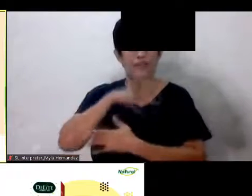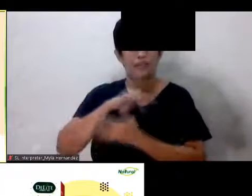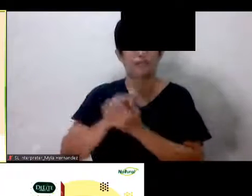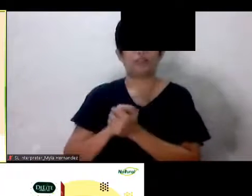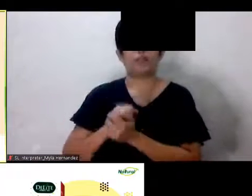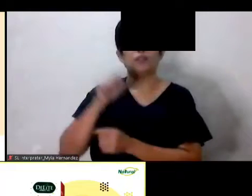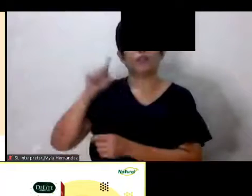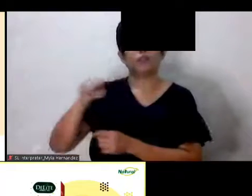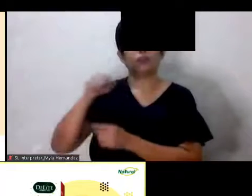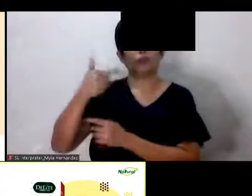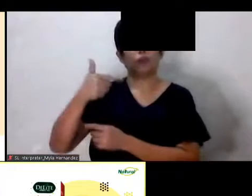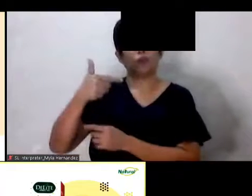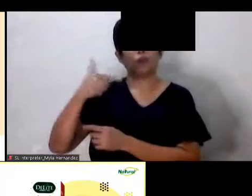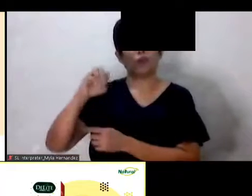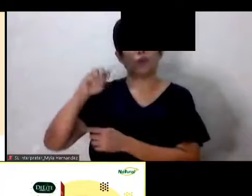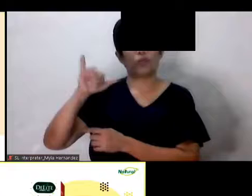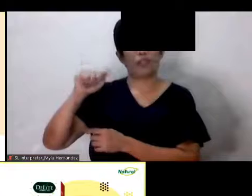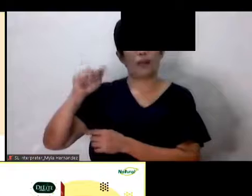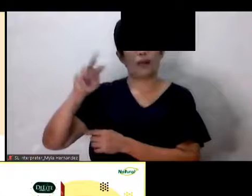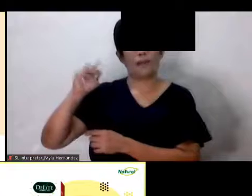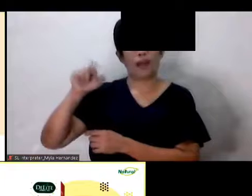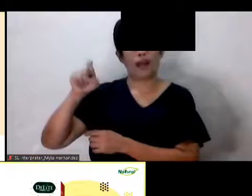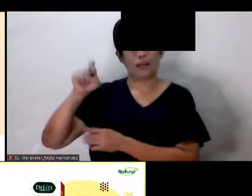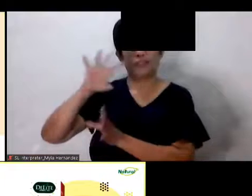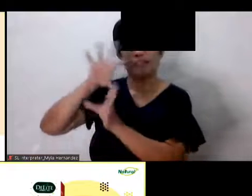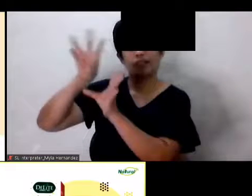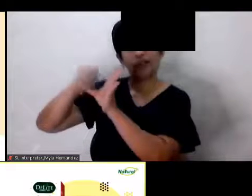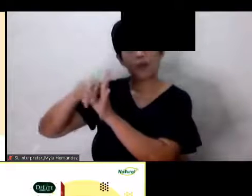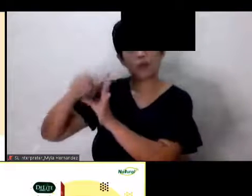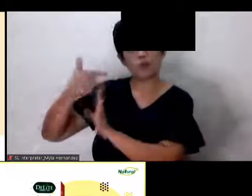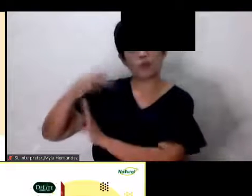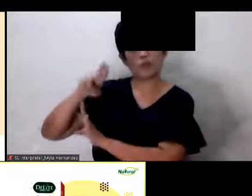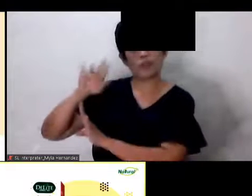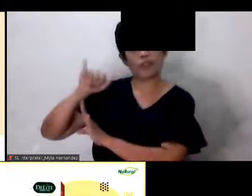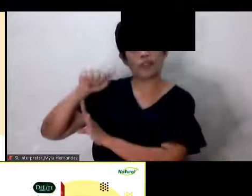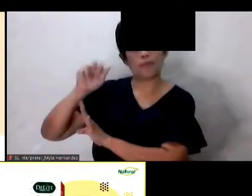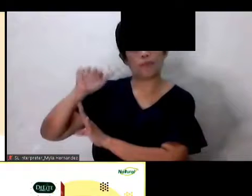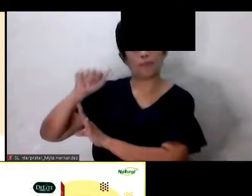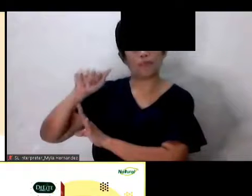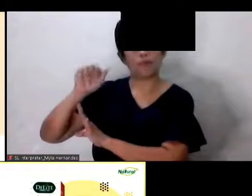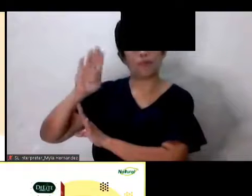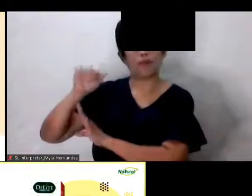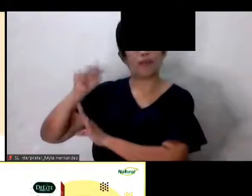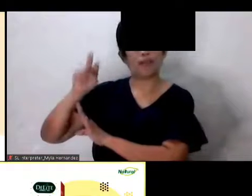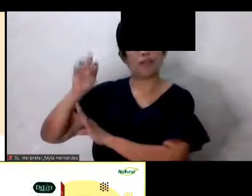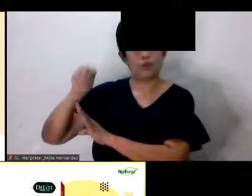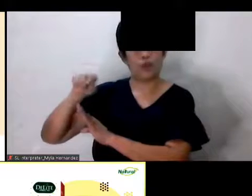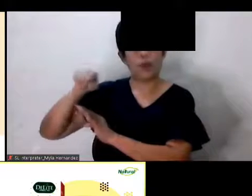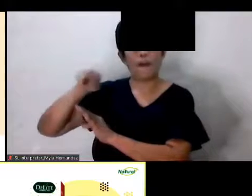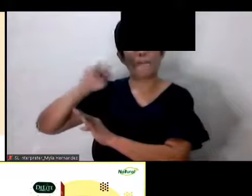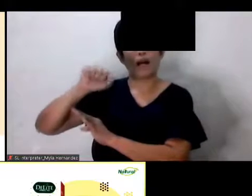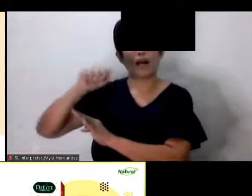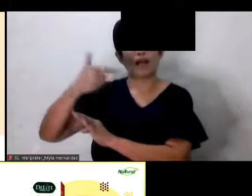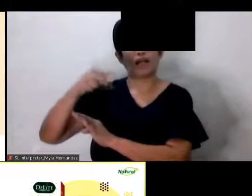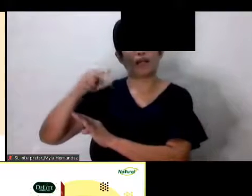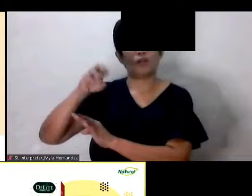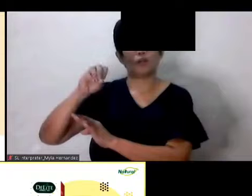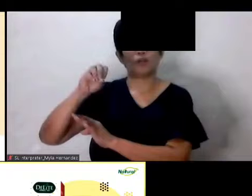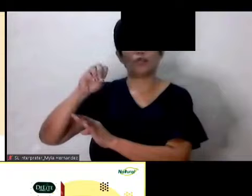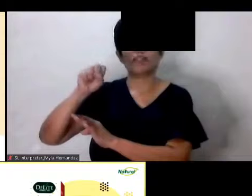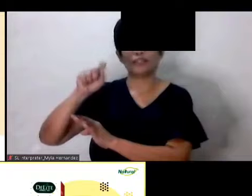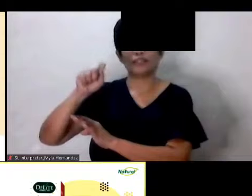Guya Max ay may Guya Bano pero hindi lang Guya Bano Guya Bano Mangosteen Turmeric at vitamin C